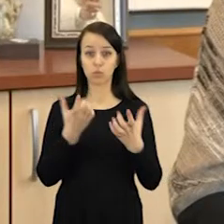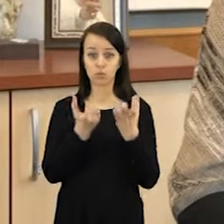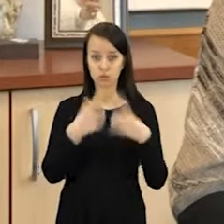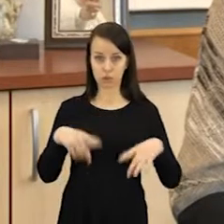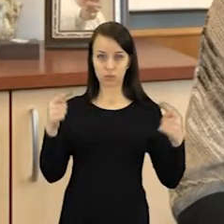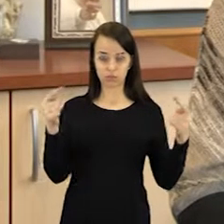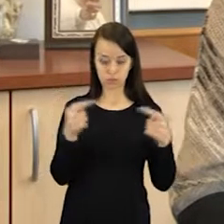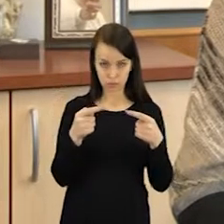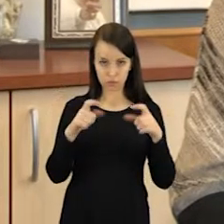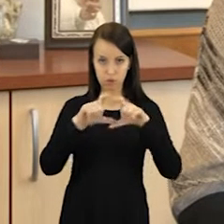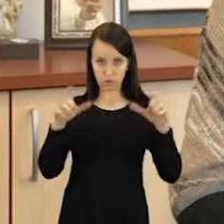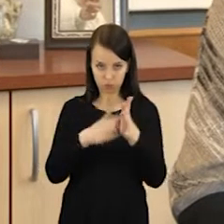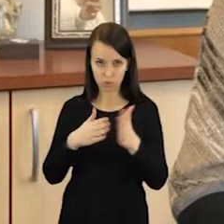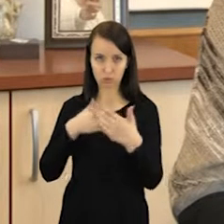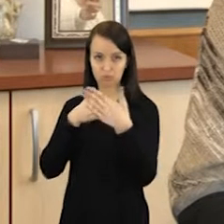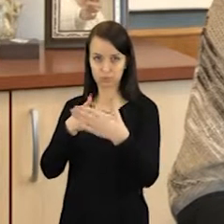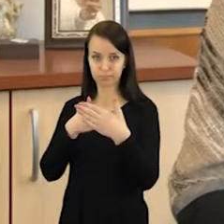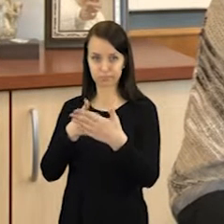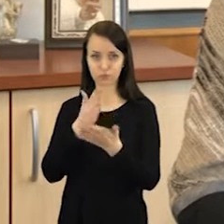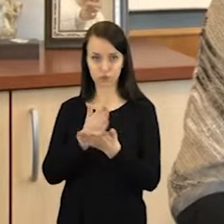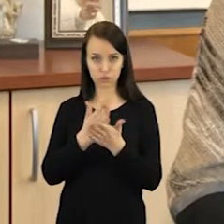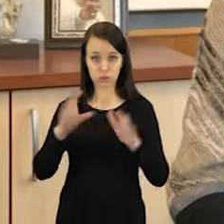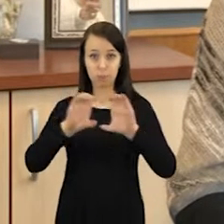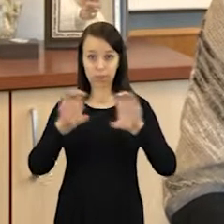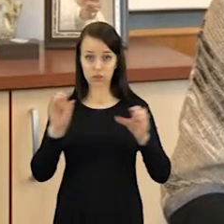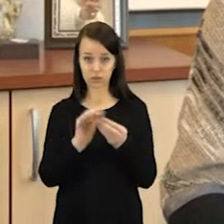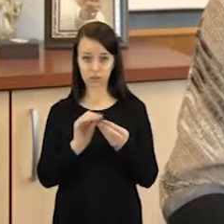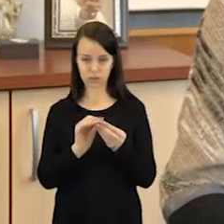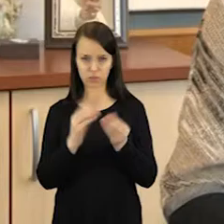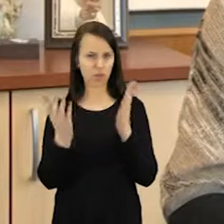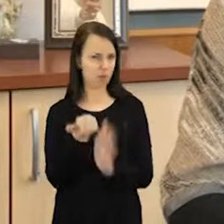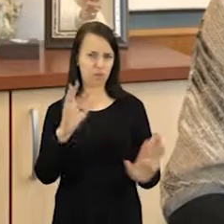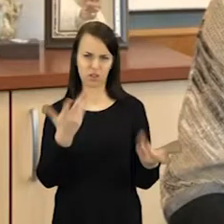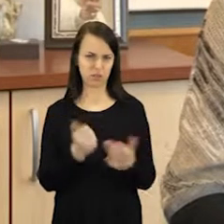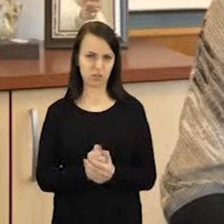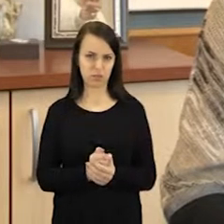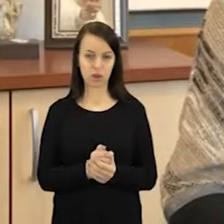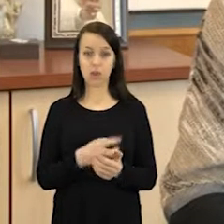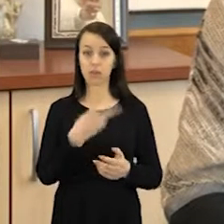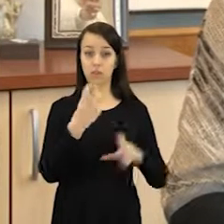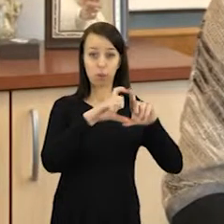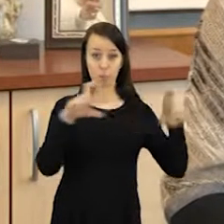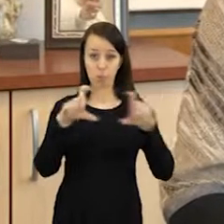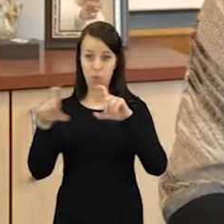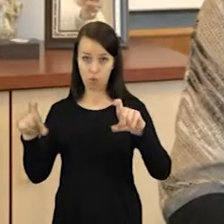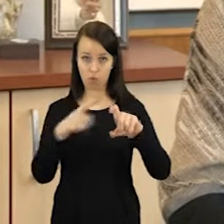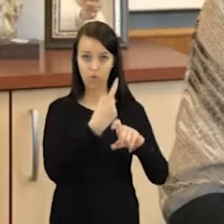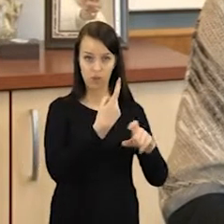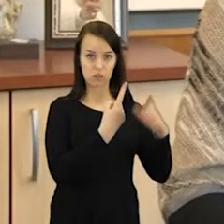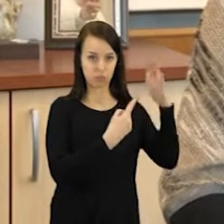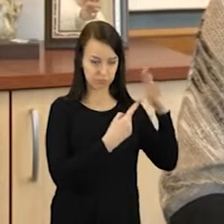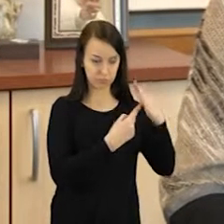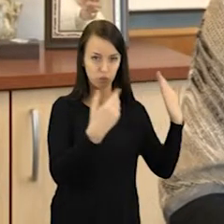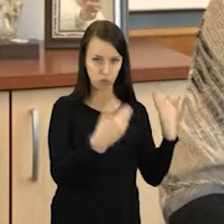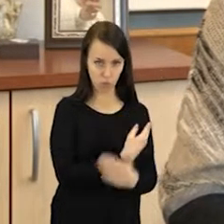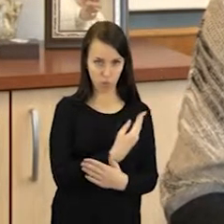sutiktų šitą mokyklą laikyti dar toliau. Tam pastate jie, kaip ir būtų dvi mokyklos po vienu